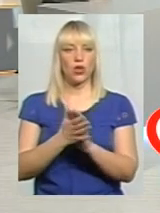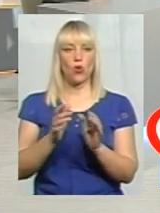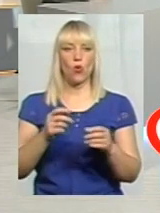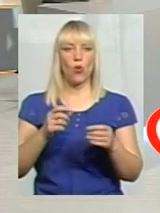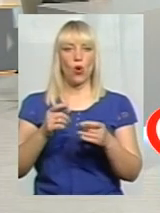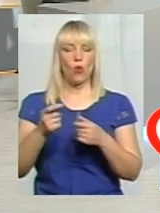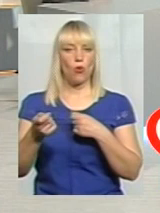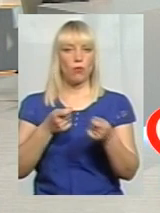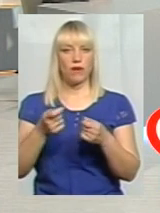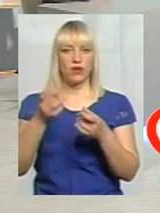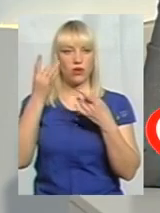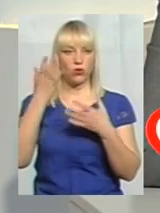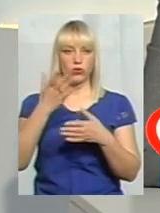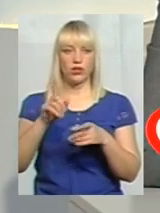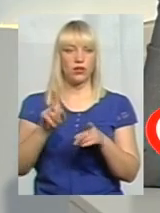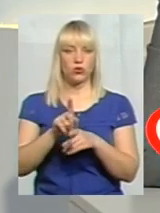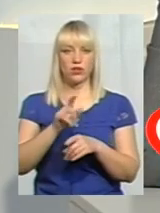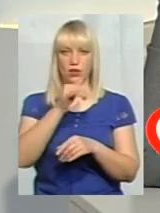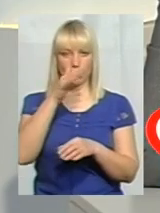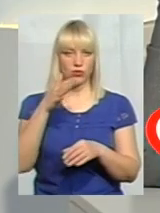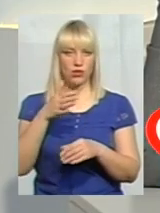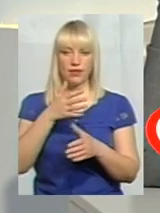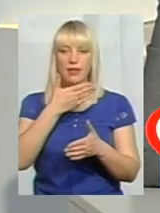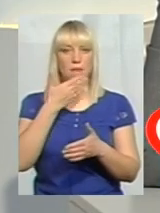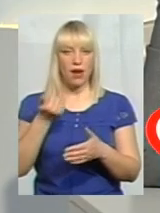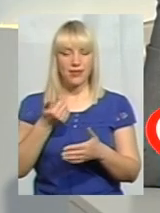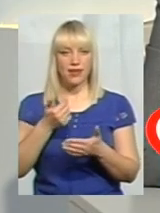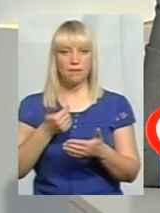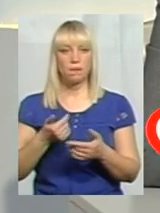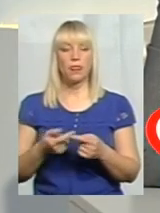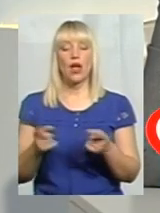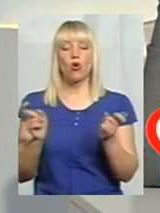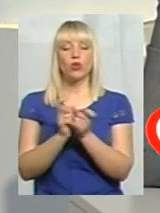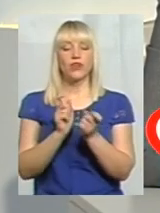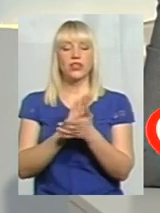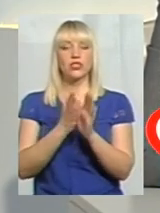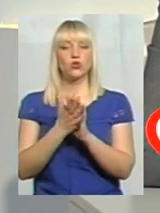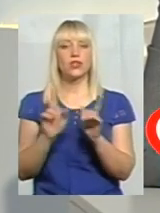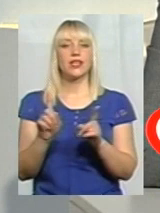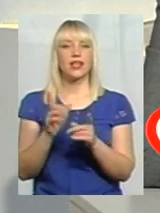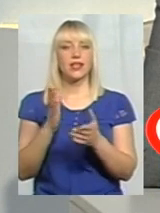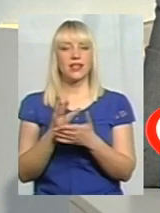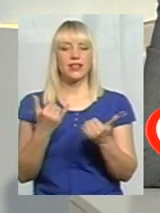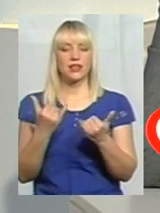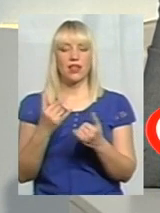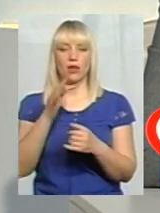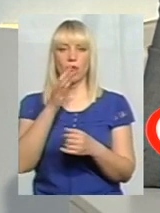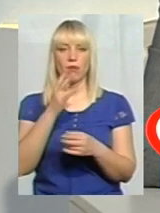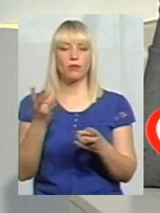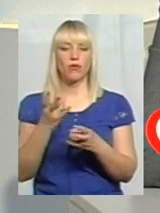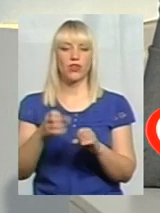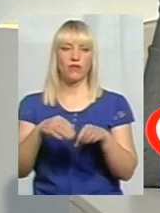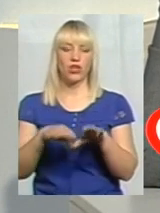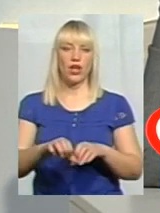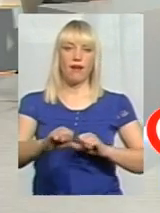культури, теж не має. Конфліктні ситуації, які є на даний момент, вони мають вирішувати саме керівник і підлеглий.